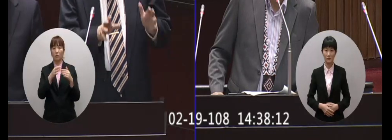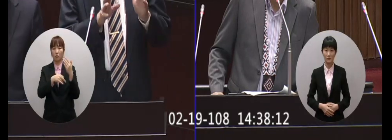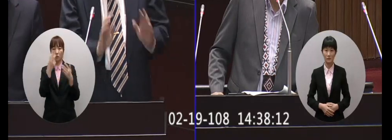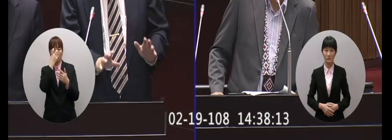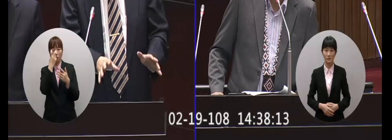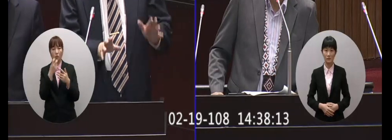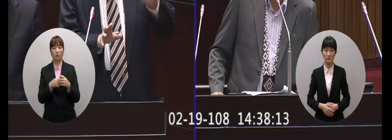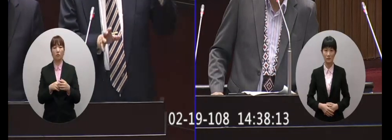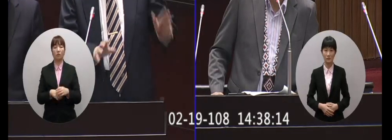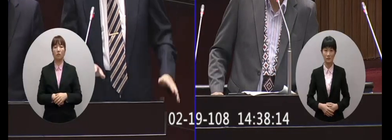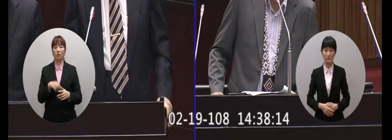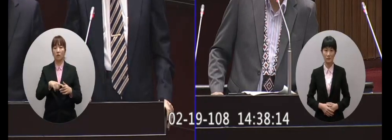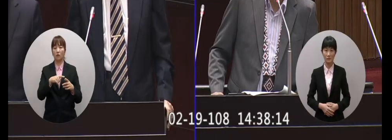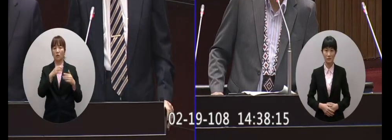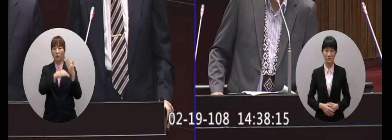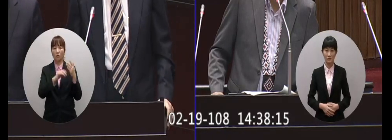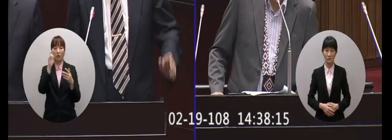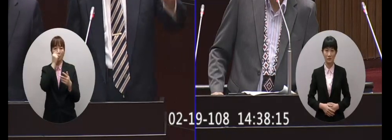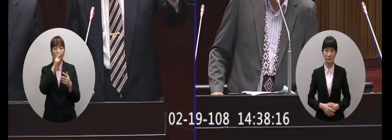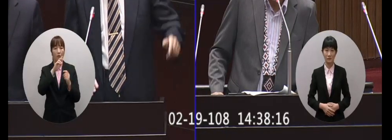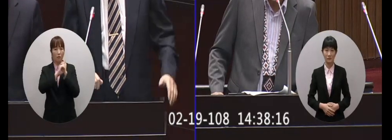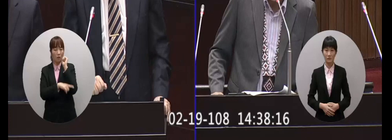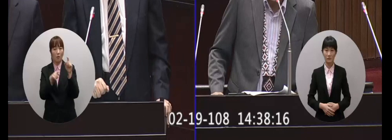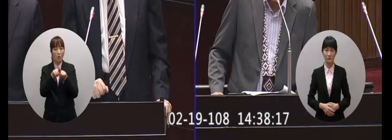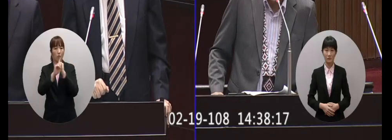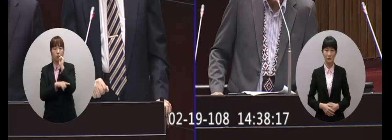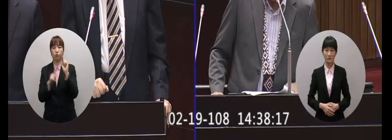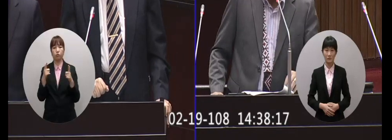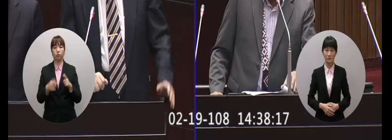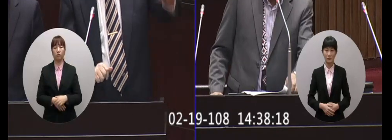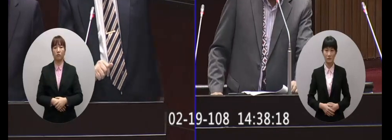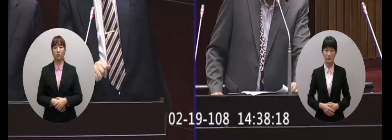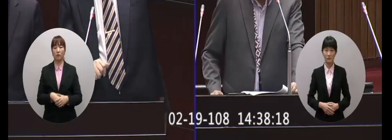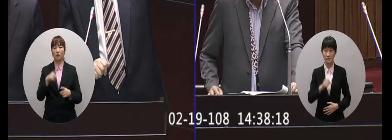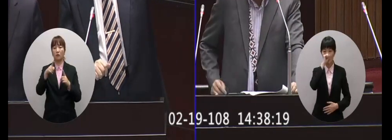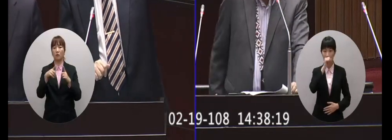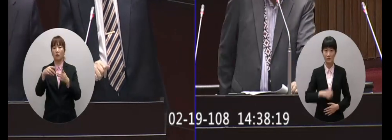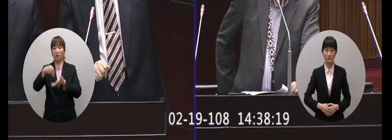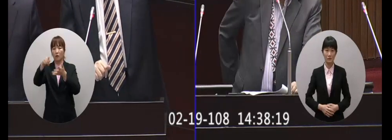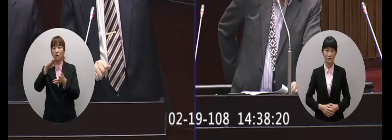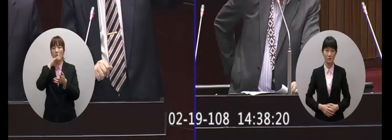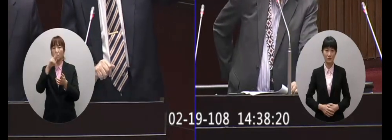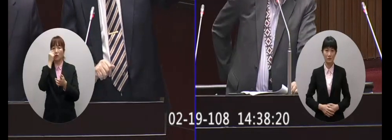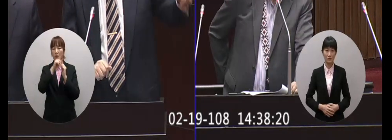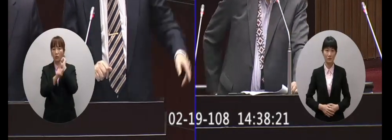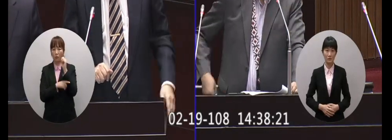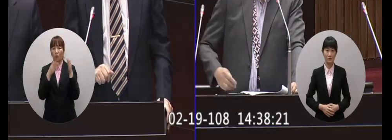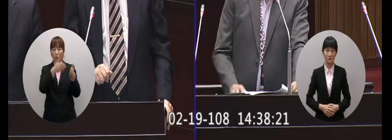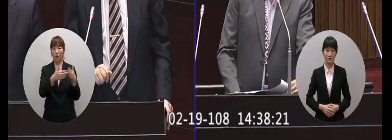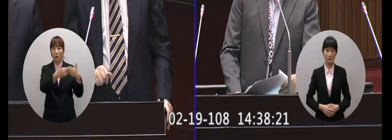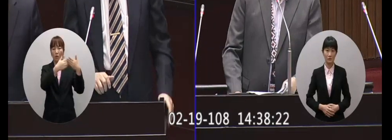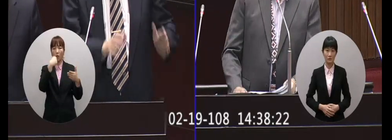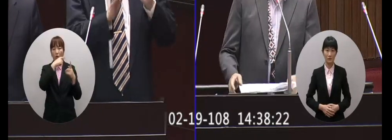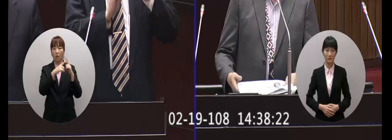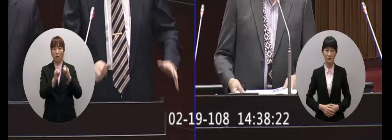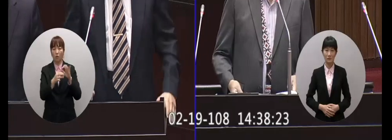條款跟委員報告兩岸人民關係條例是特別法不是普通法您正面所談的兩岸監督條例是特別法面對兩岸人民關係